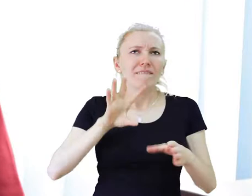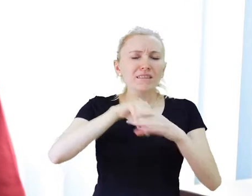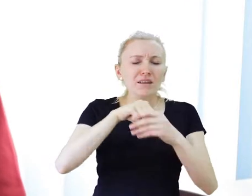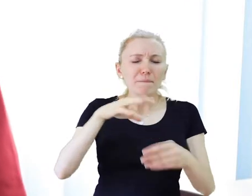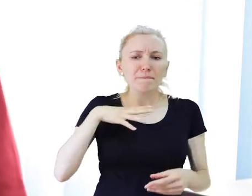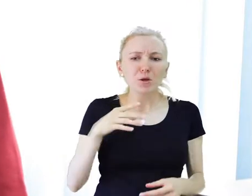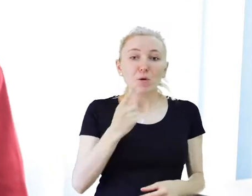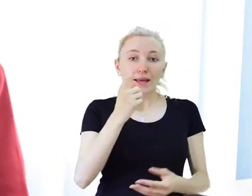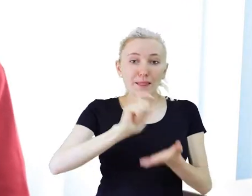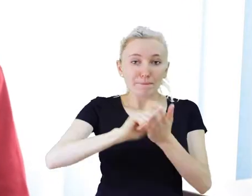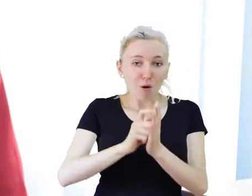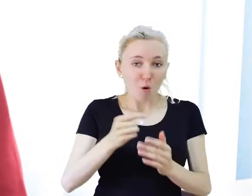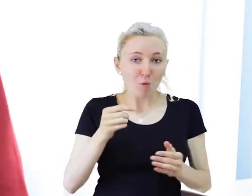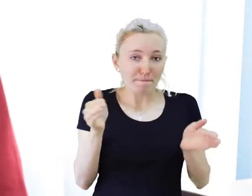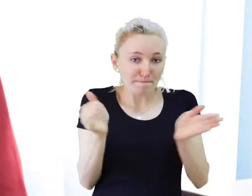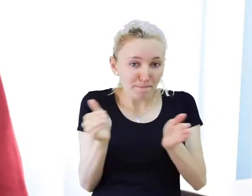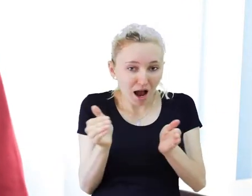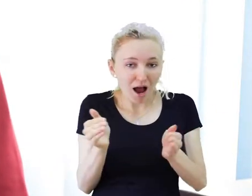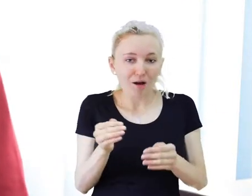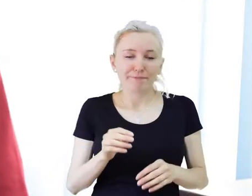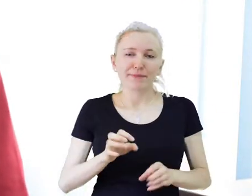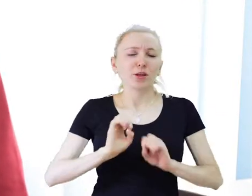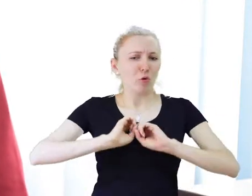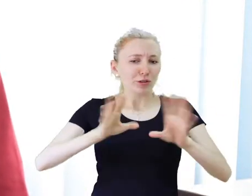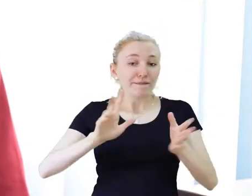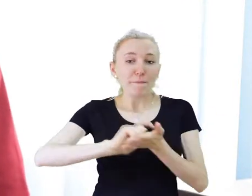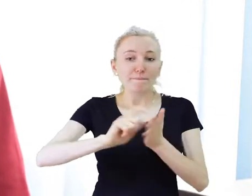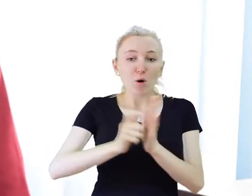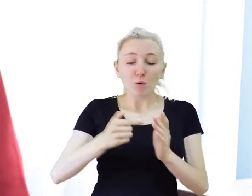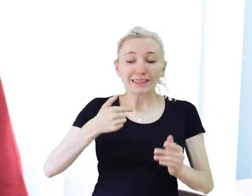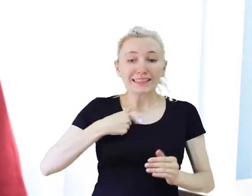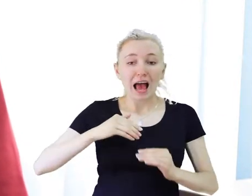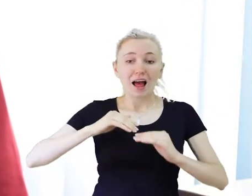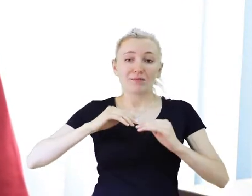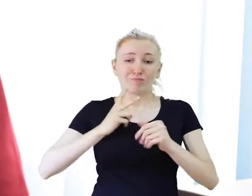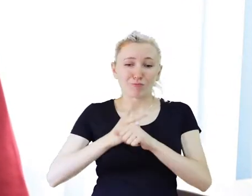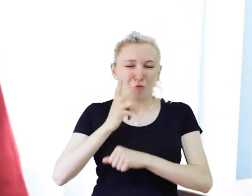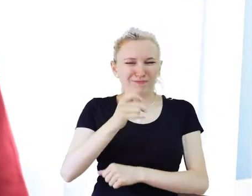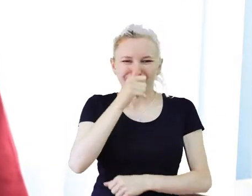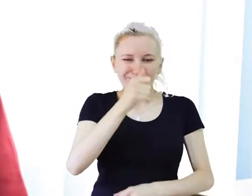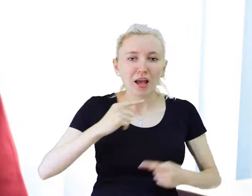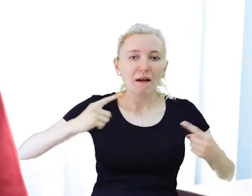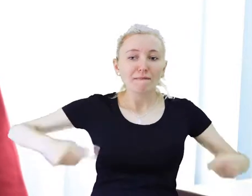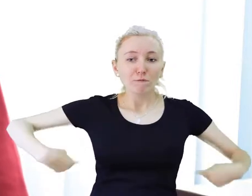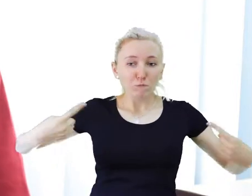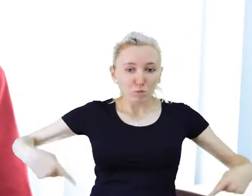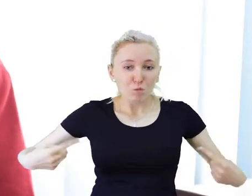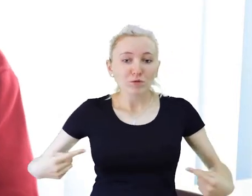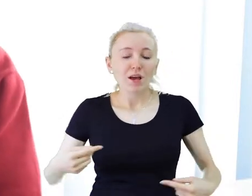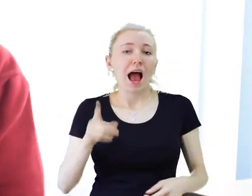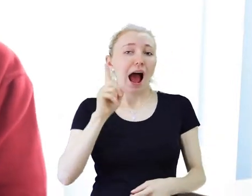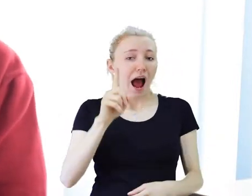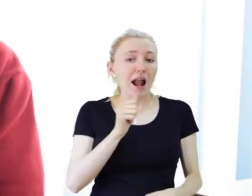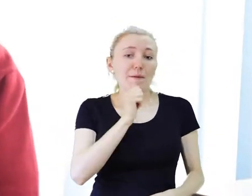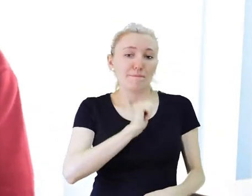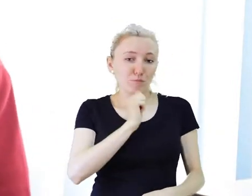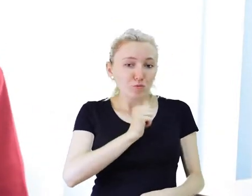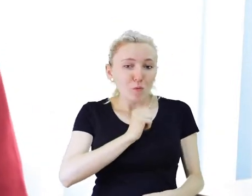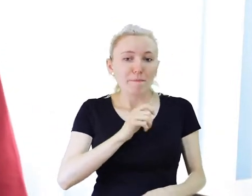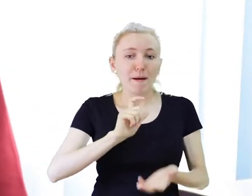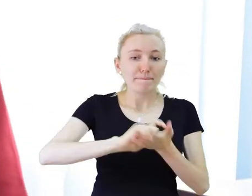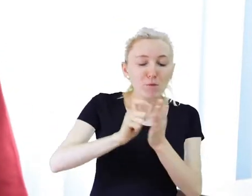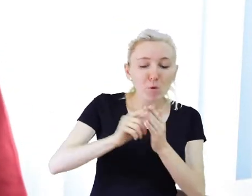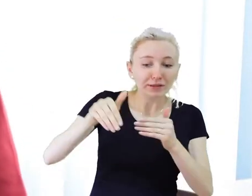siedziba, gdzie mieliśmy jeden pokoik. Oczywiście nie był to pokój dostępny dla mnie,